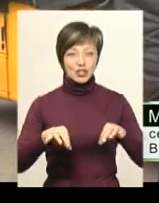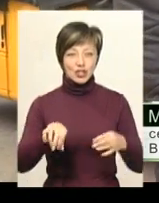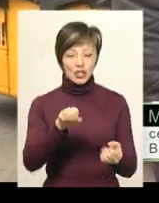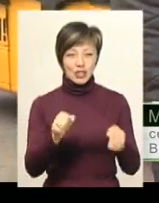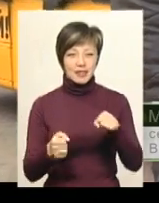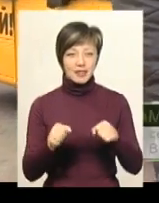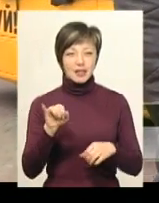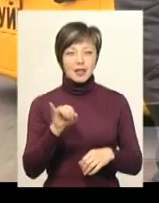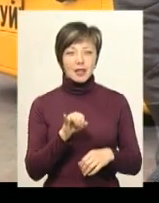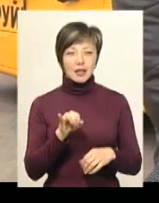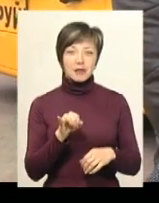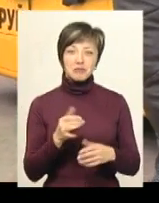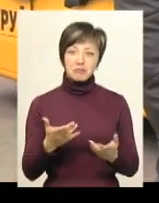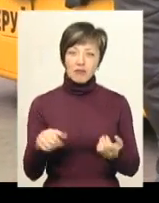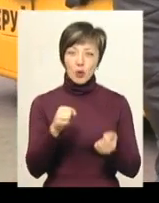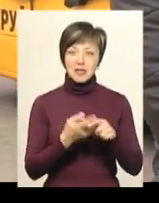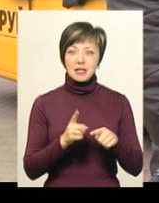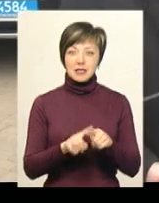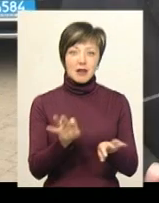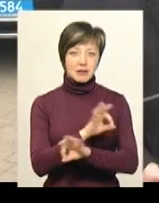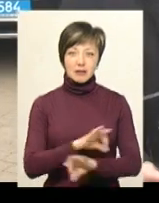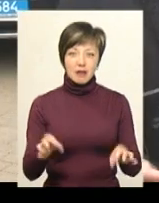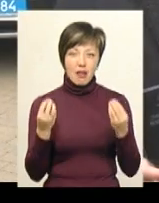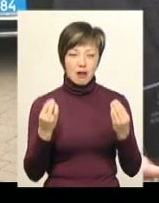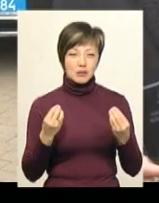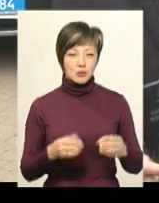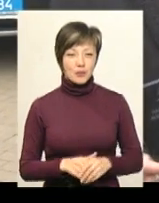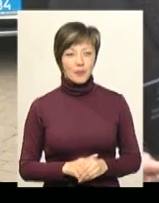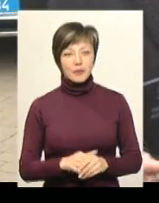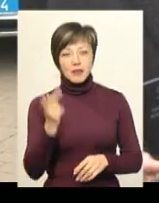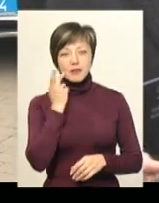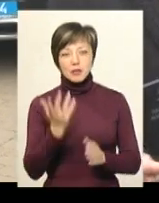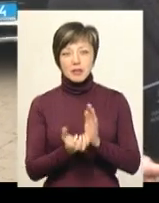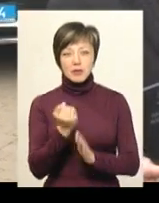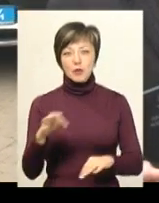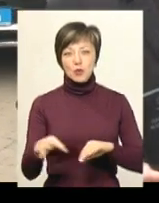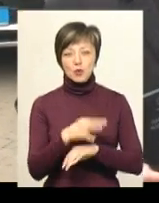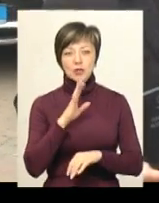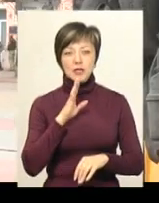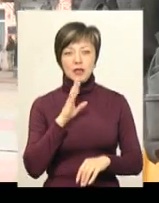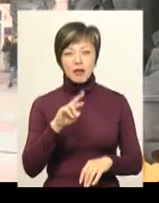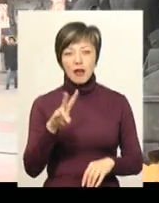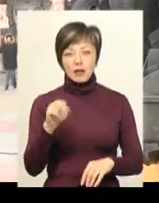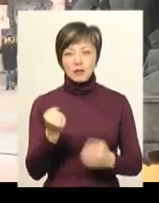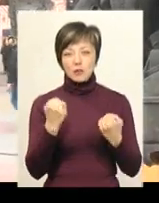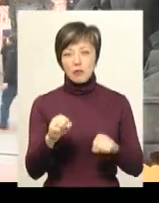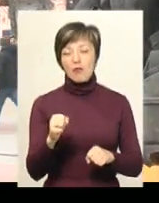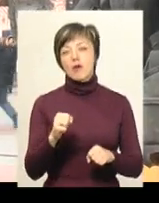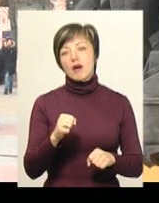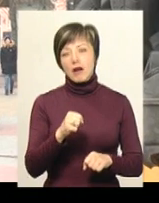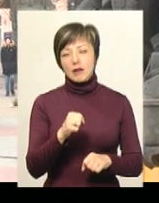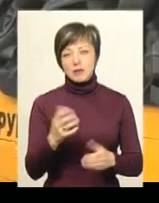водити це класно». Володимира завжди підтримує дружина Яна. Каже, чоловік здобув перемогу через